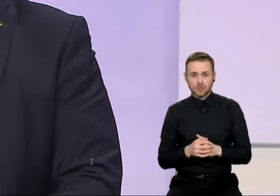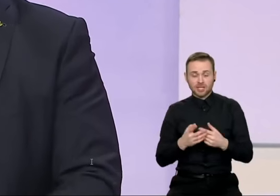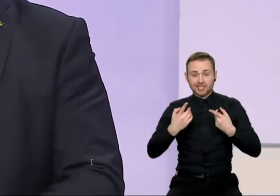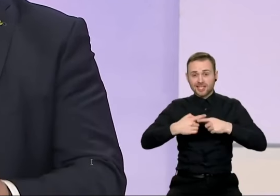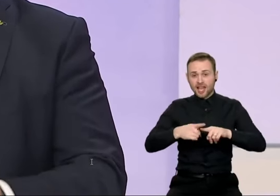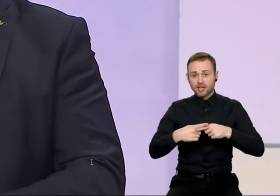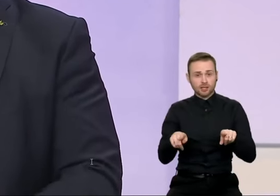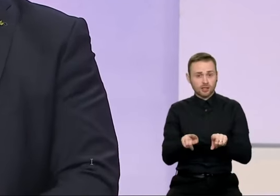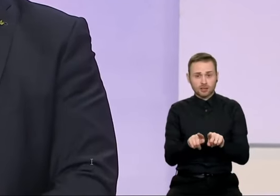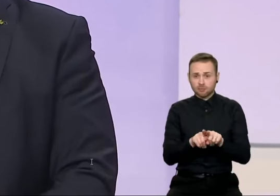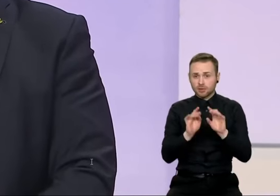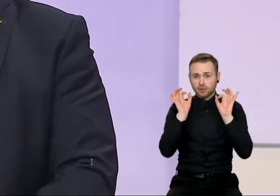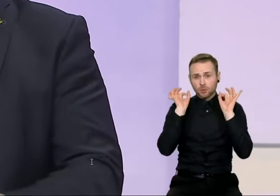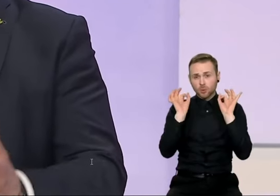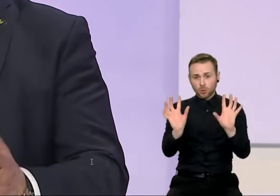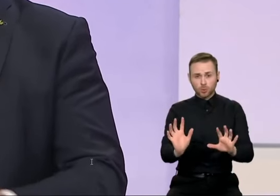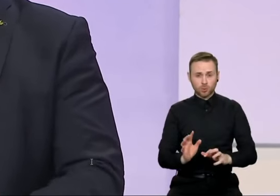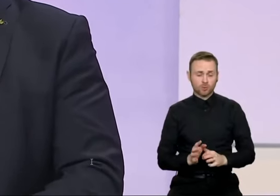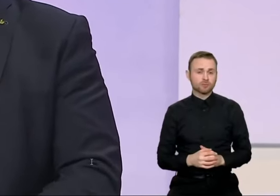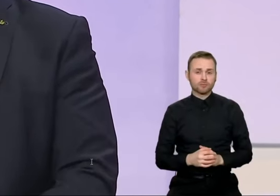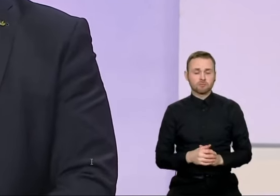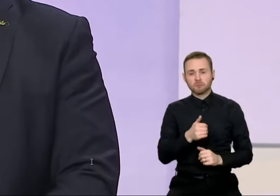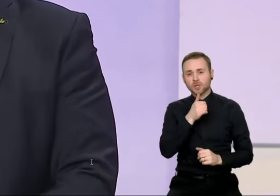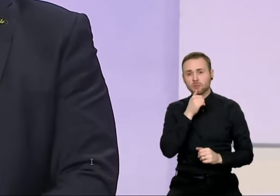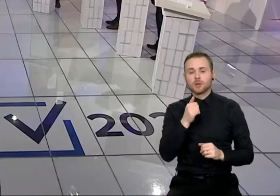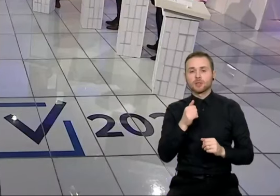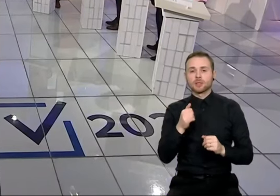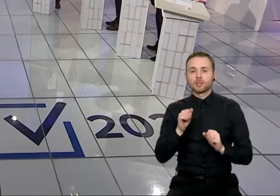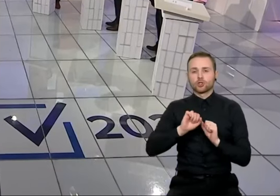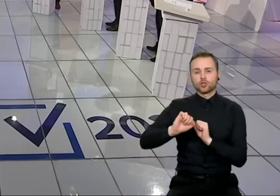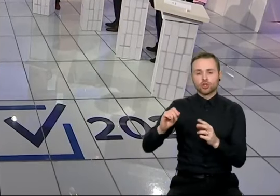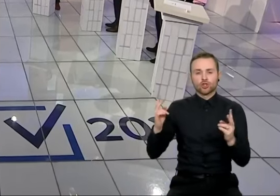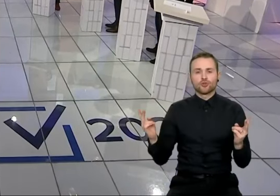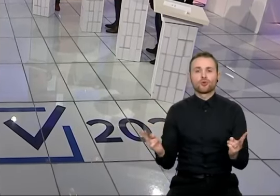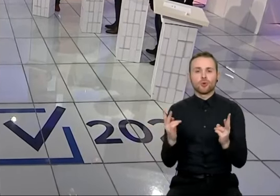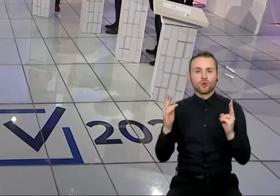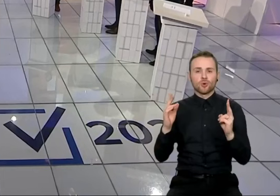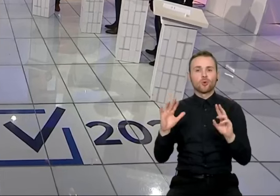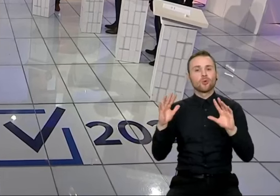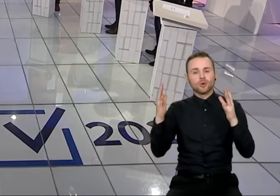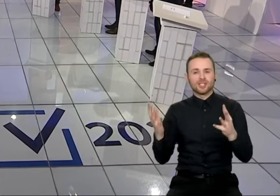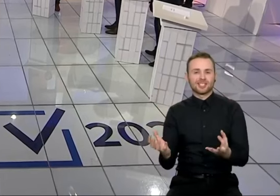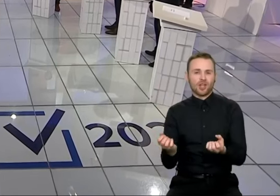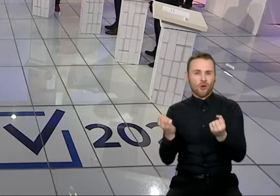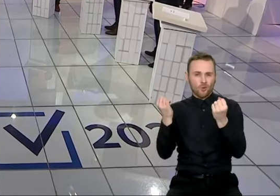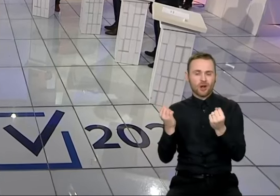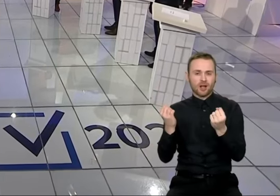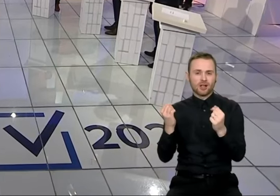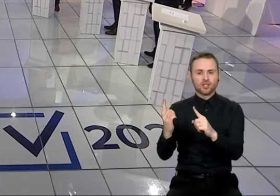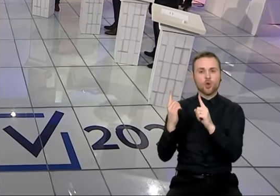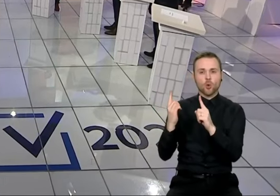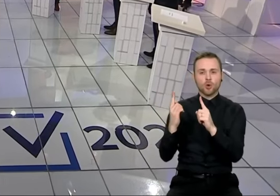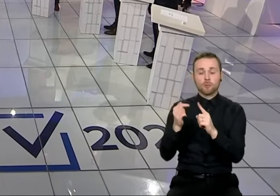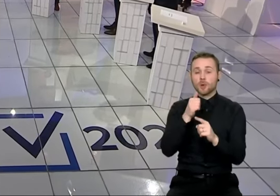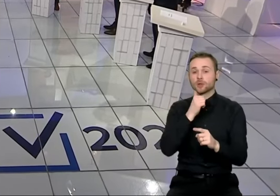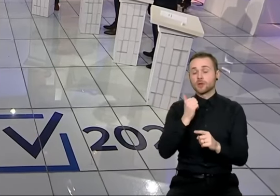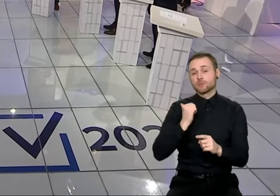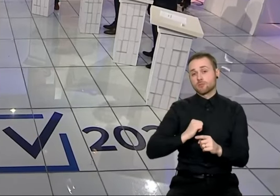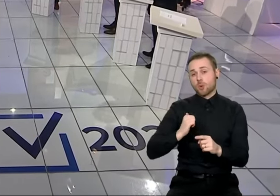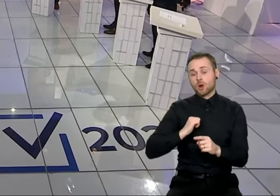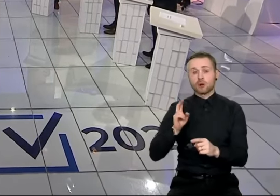technikos nėra. Šią dieną drįčiau teikti, tarkim, pavyzdžiui, prieš gaistinę saugą Vilniaus neturi. Galimybė pasiekti viršutinio aukštų, pavyzdžiui,